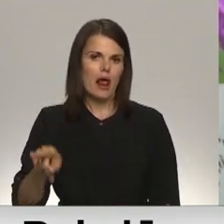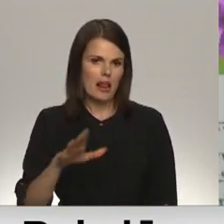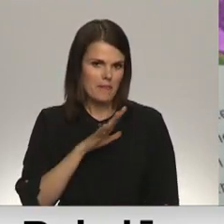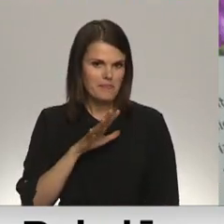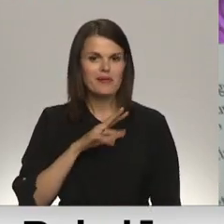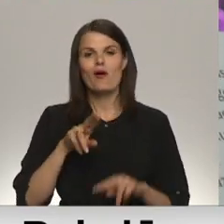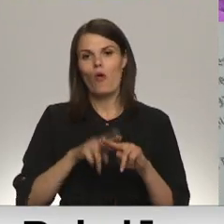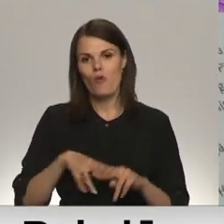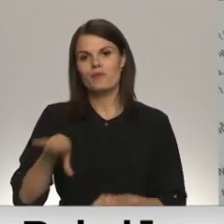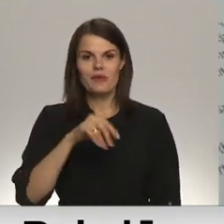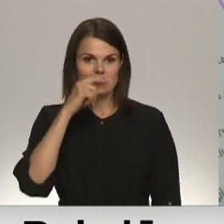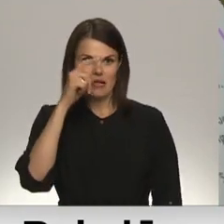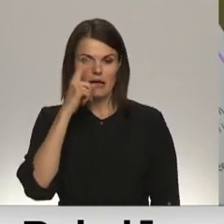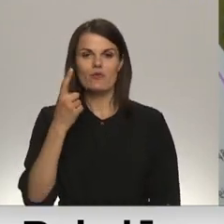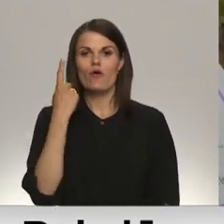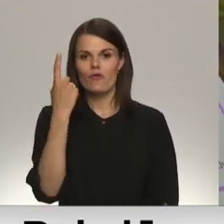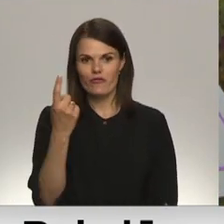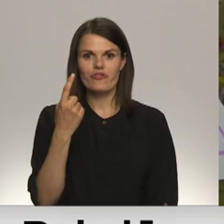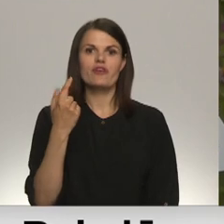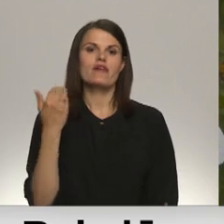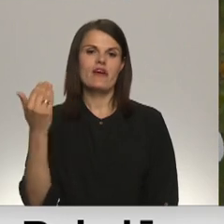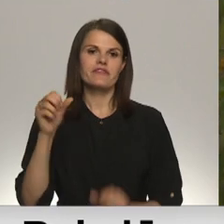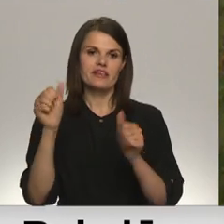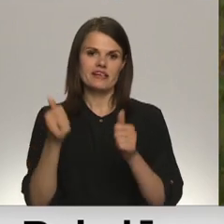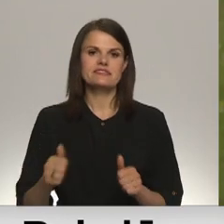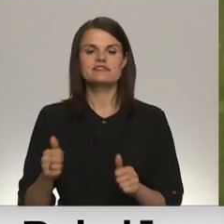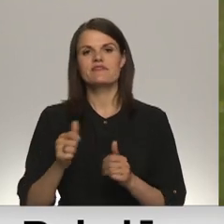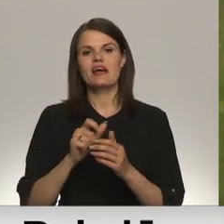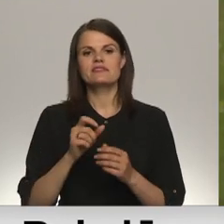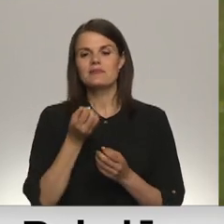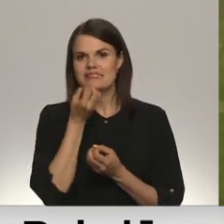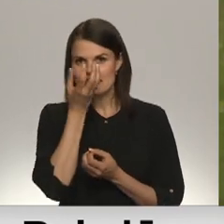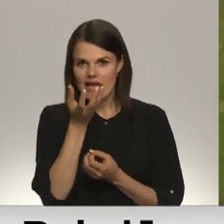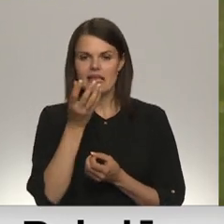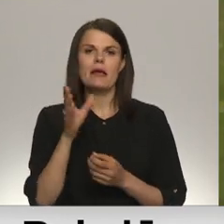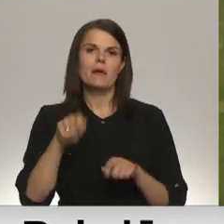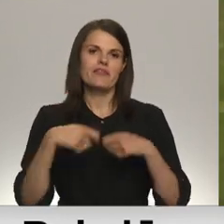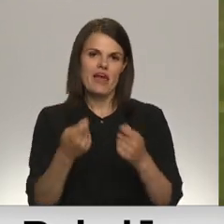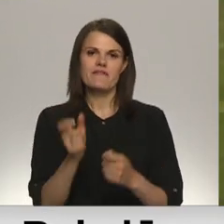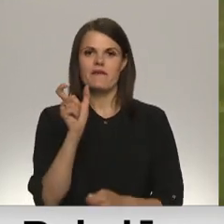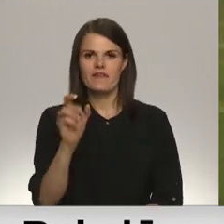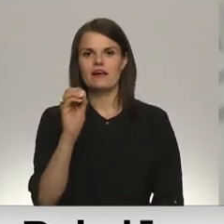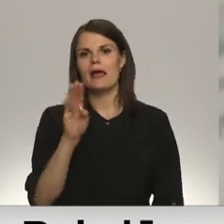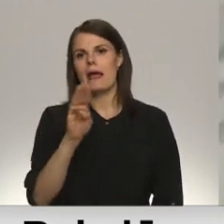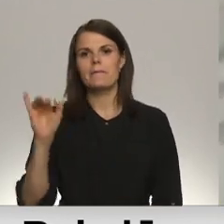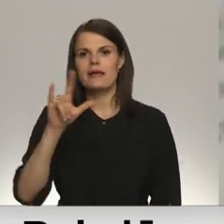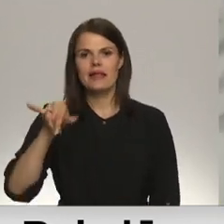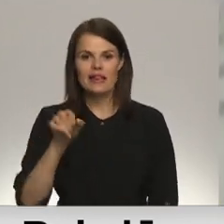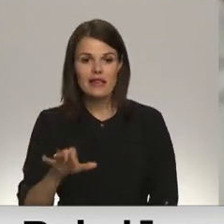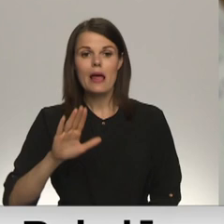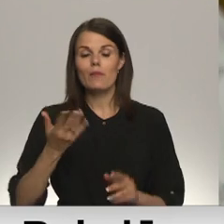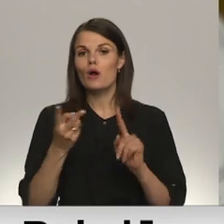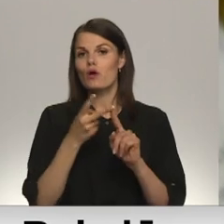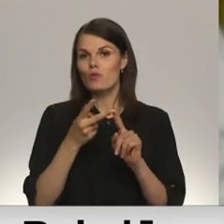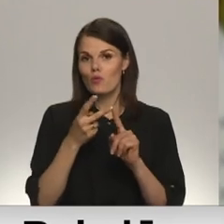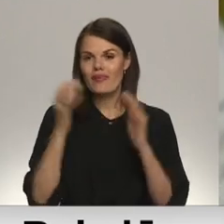un vienām Laimoņa Kārkliņā tad izveidotajam ceriņu hibrīdam devām vārdu Emīlija. Tikmēr otrs